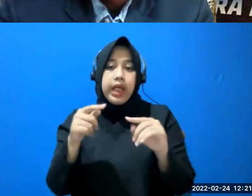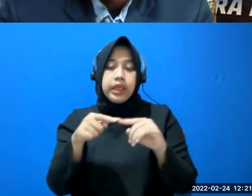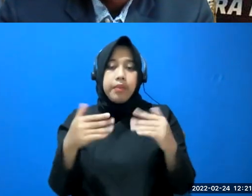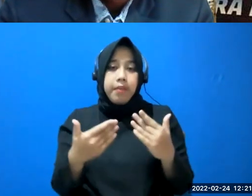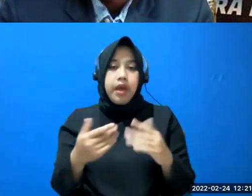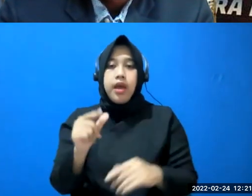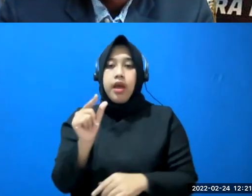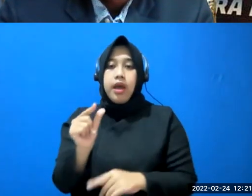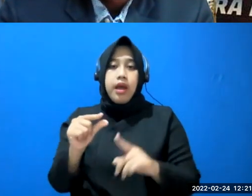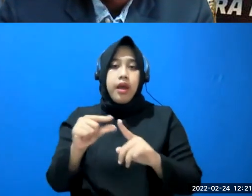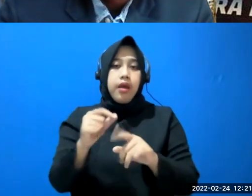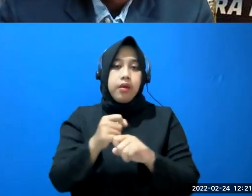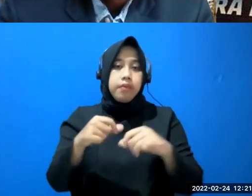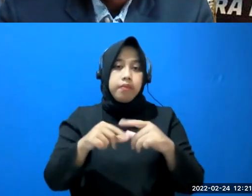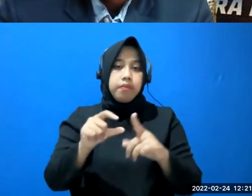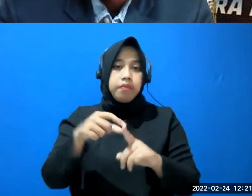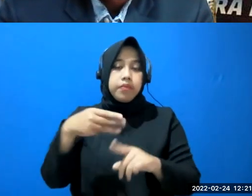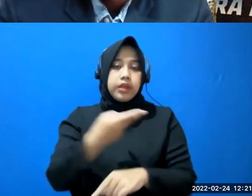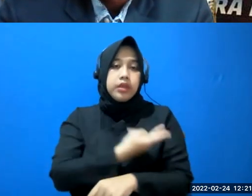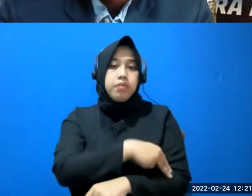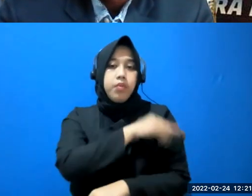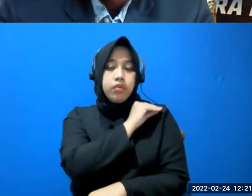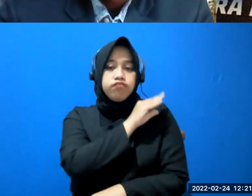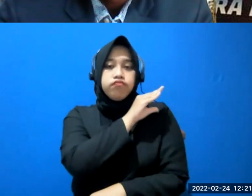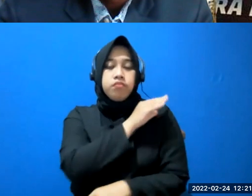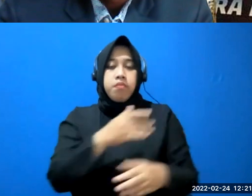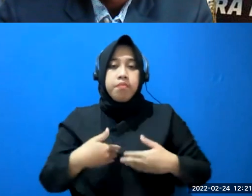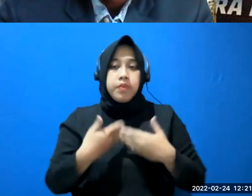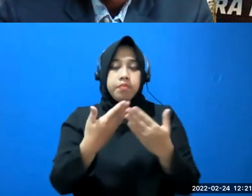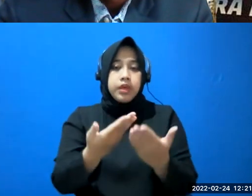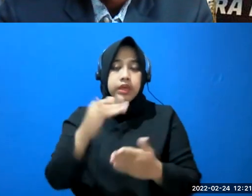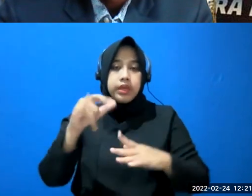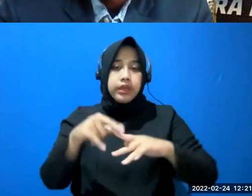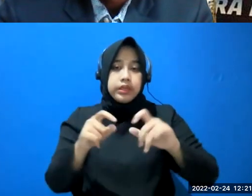upgrade kapasitas pemberi jasa hukumnya